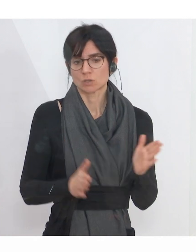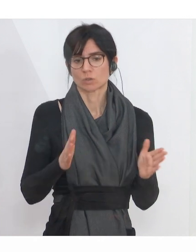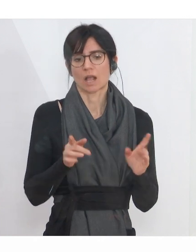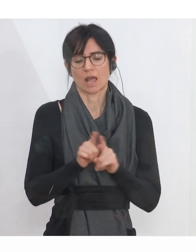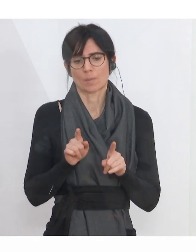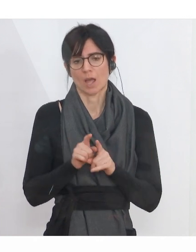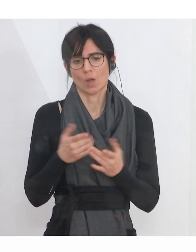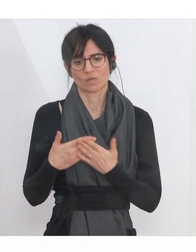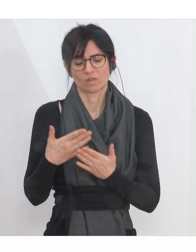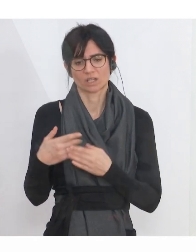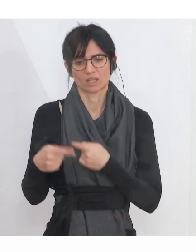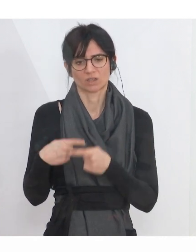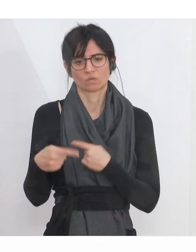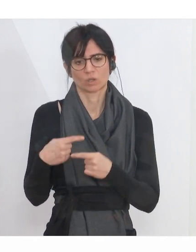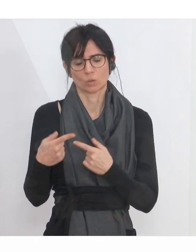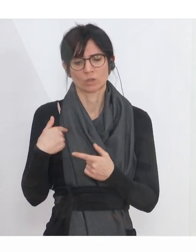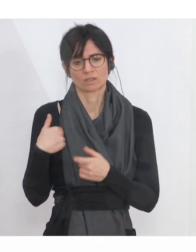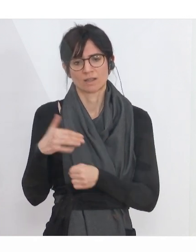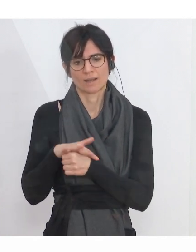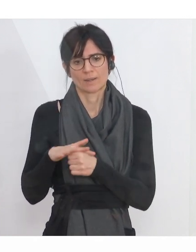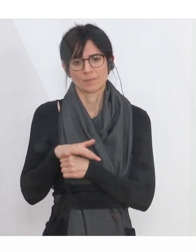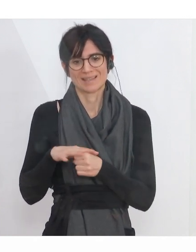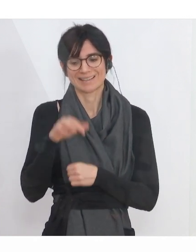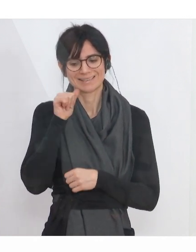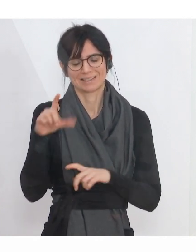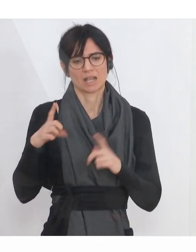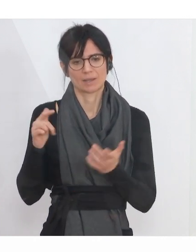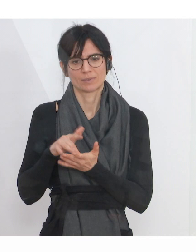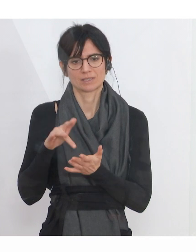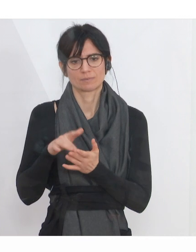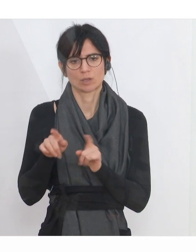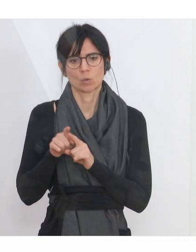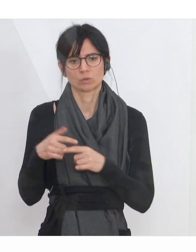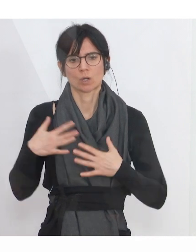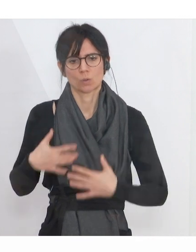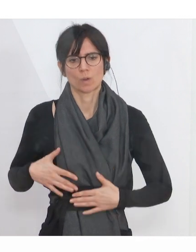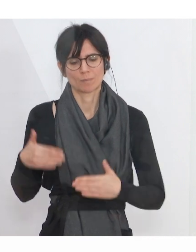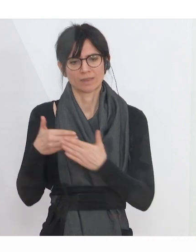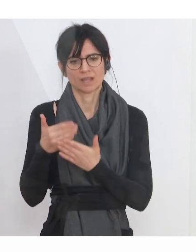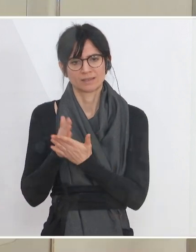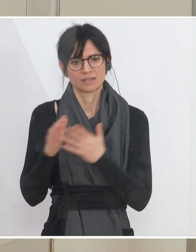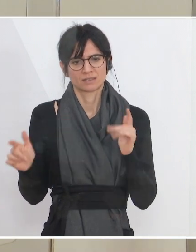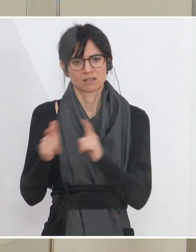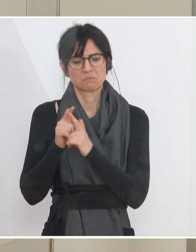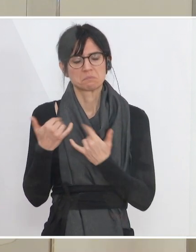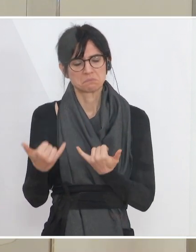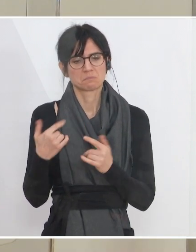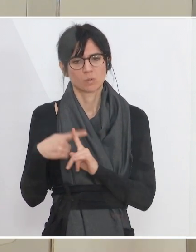der Entwicklung im Bereich des Nicht-Lebensmittelhandels und im Bereich der Körpernahndienstleistungen ergeben hat.